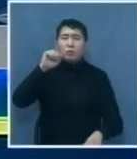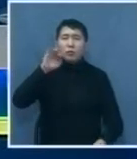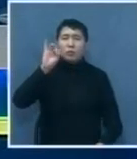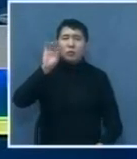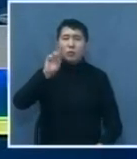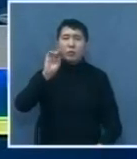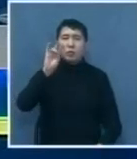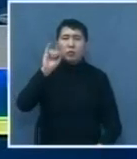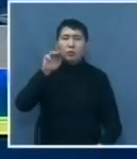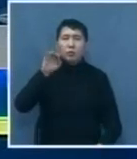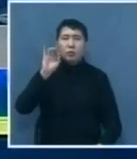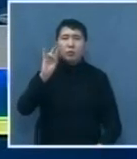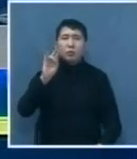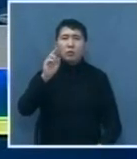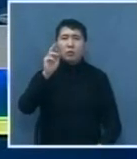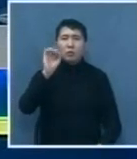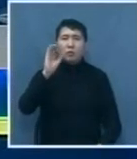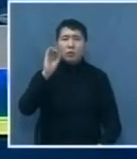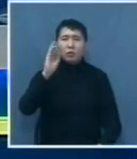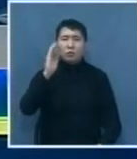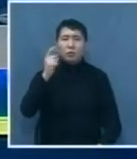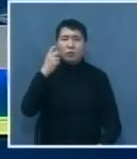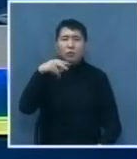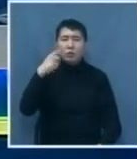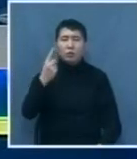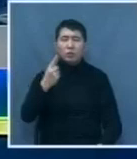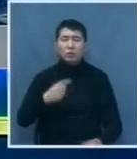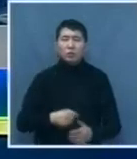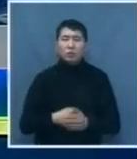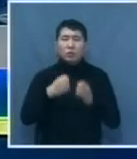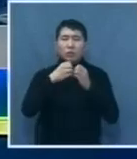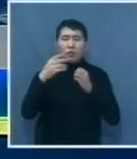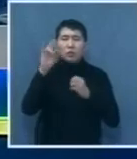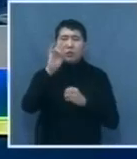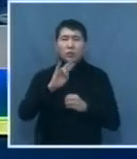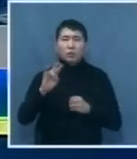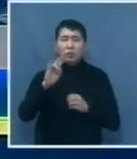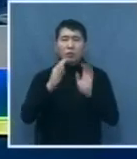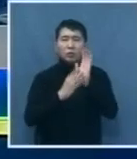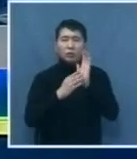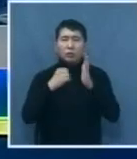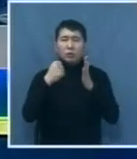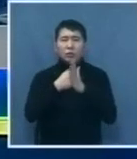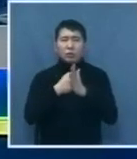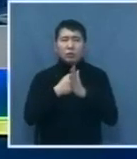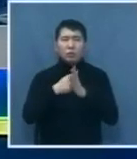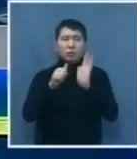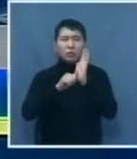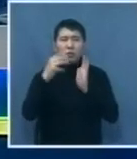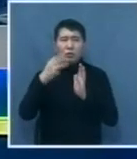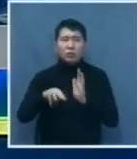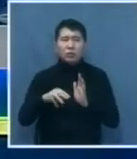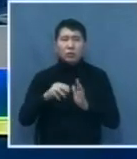Кайсенова, 121. Предварительная запись ведется до 15 ноября с 9 до 18 часов, с перерывом с 13 часов до 14,